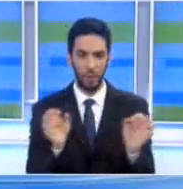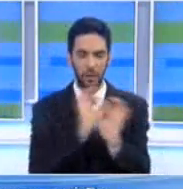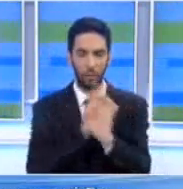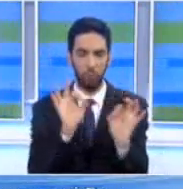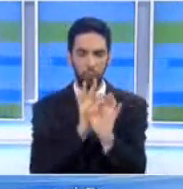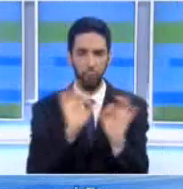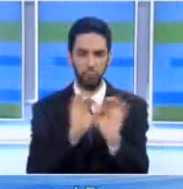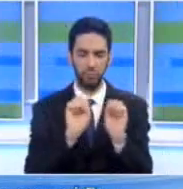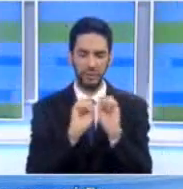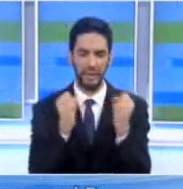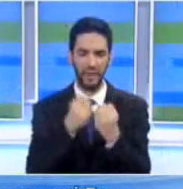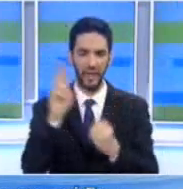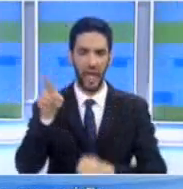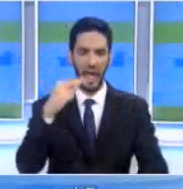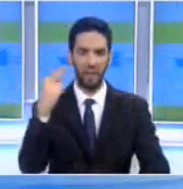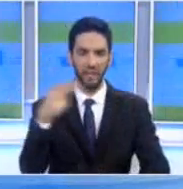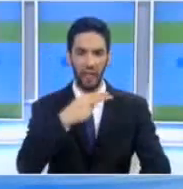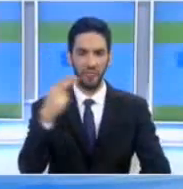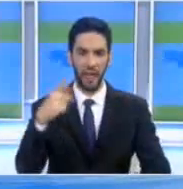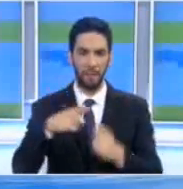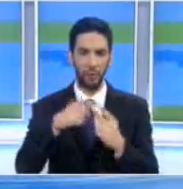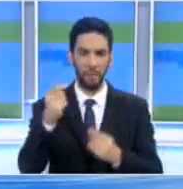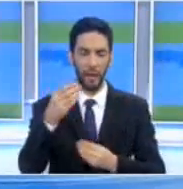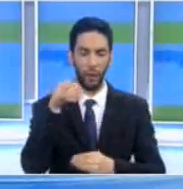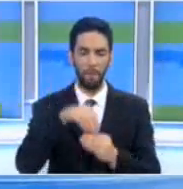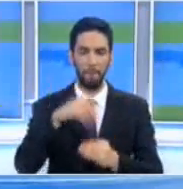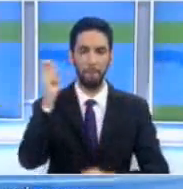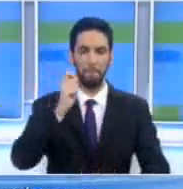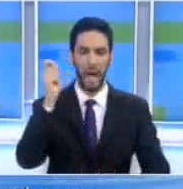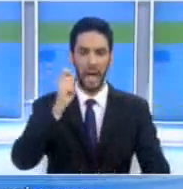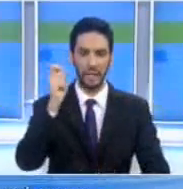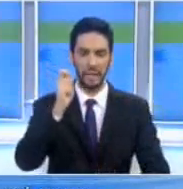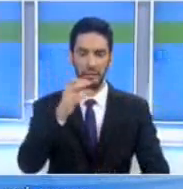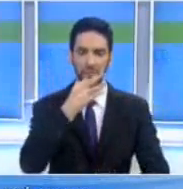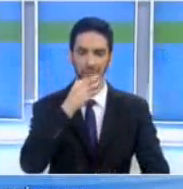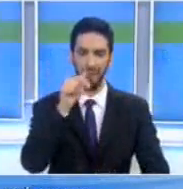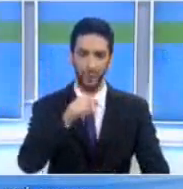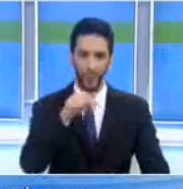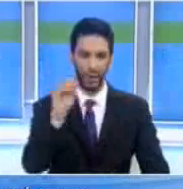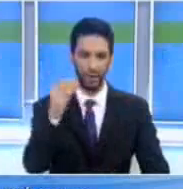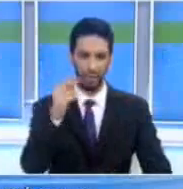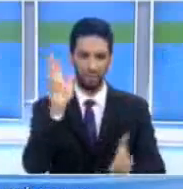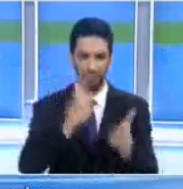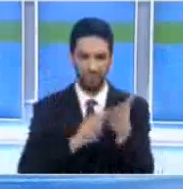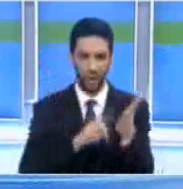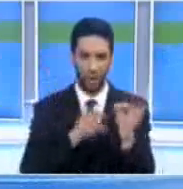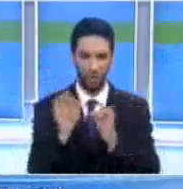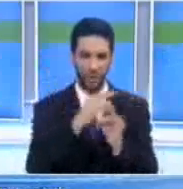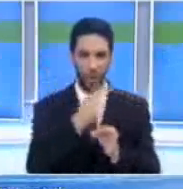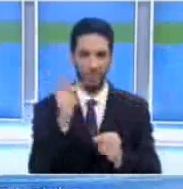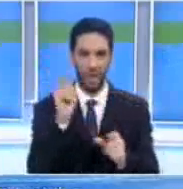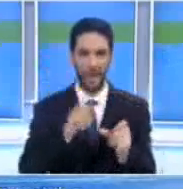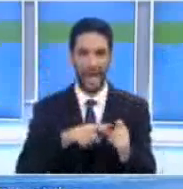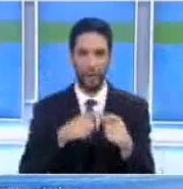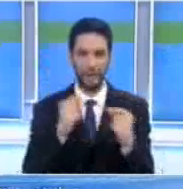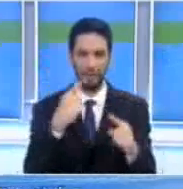Μαρτίου τονίζει ο πρόεδρος Αναστασιάδης σε συνέντευξη στο Αθηναϊκό Πρακτορείο Ειδήσεων χαρακτηρίζοντας τα τυχαίστατη, ανέτεια και λαϊκίστικη προσέγγιση την